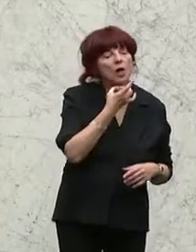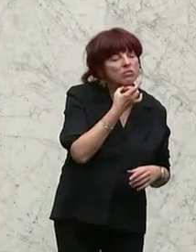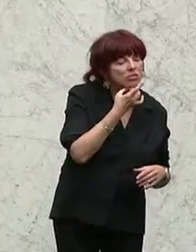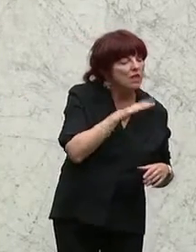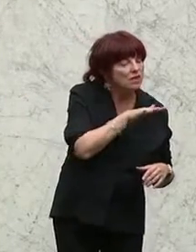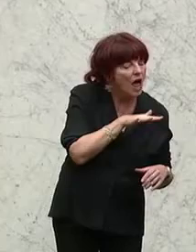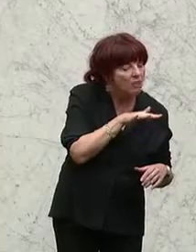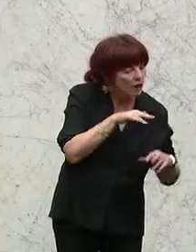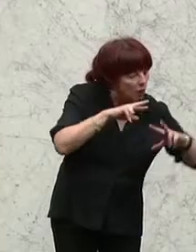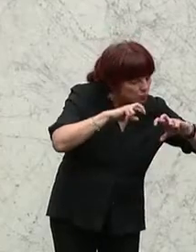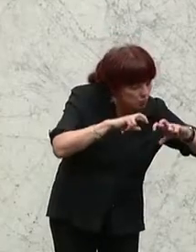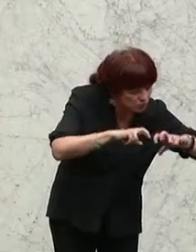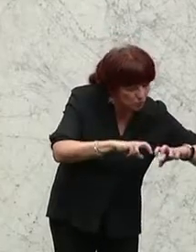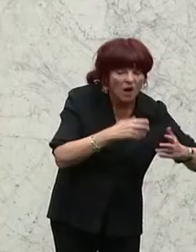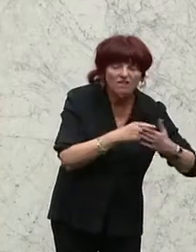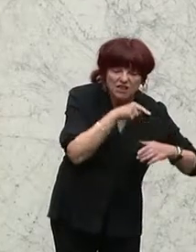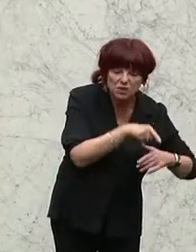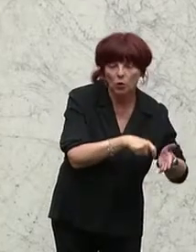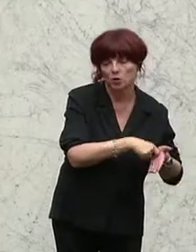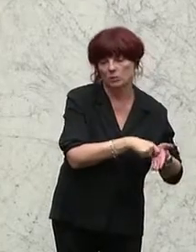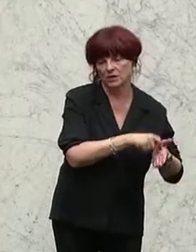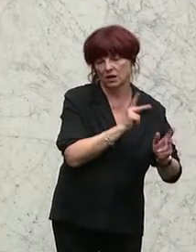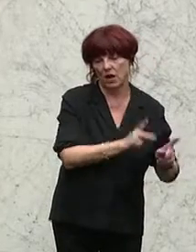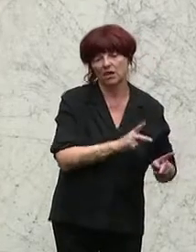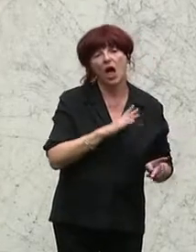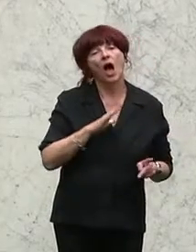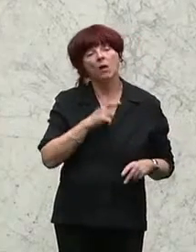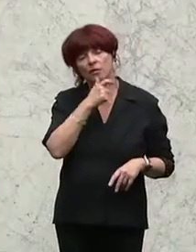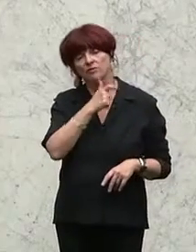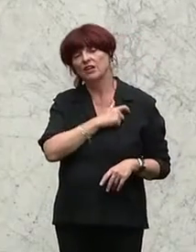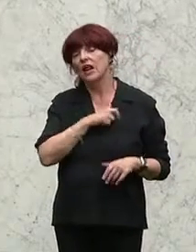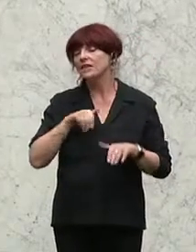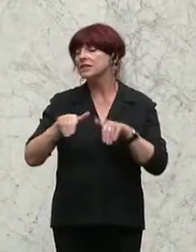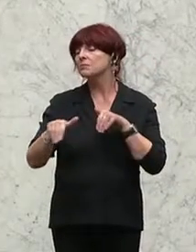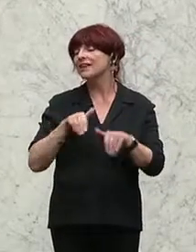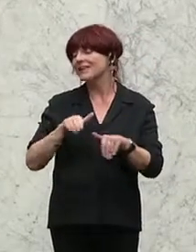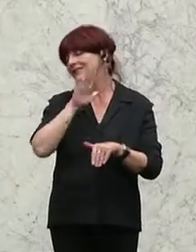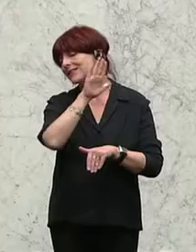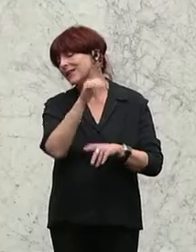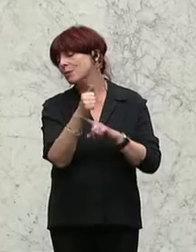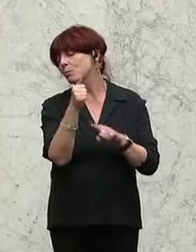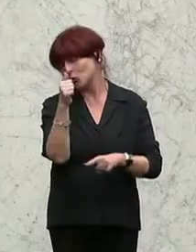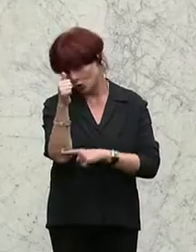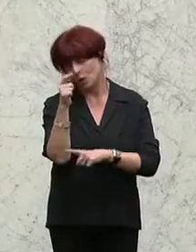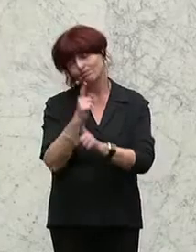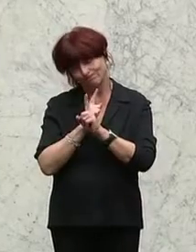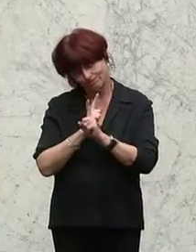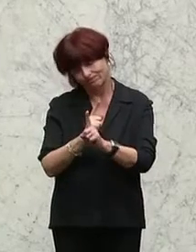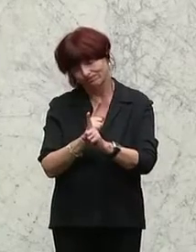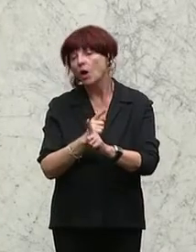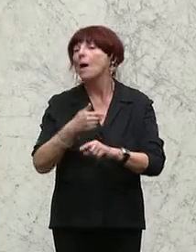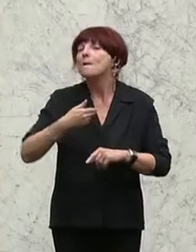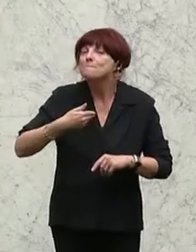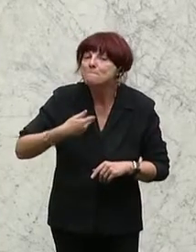ist dort noch zu machen und zu tun. Aber wie gesagt, das vom Finanzminister vorgelegte Budget hat gehalten und das hat sogar mehr Einnahmen